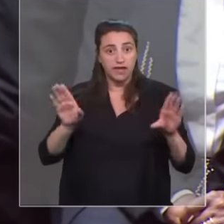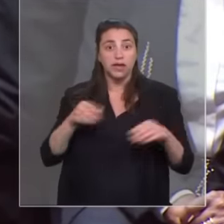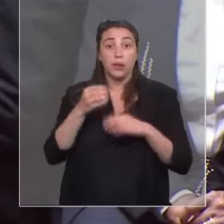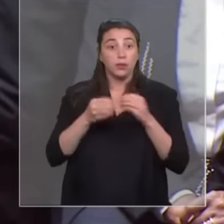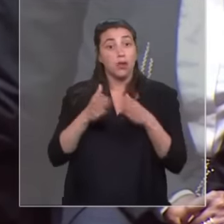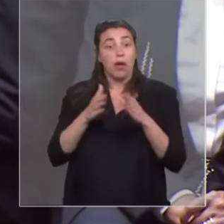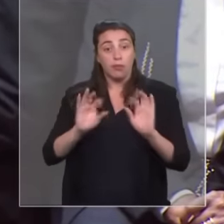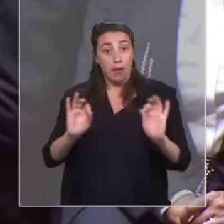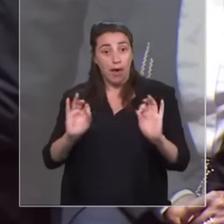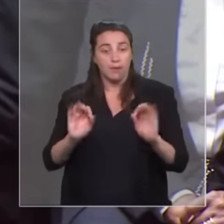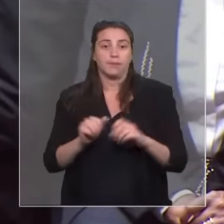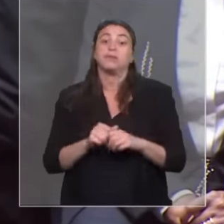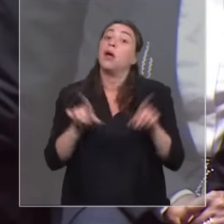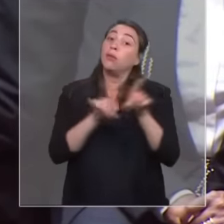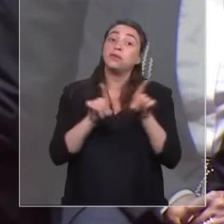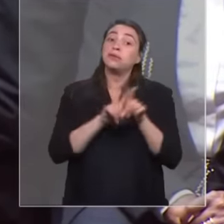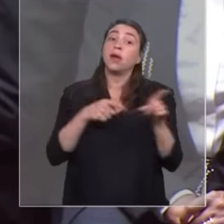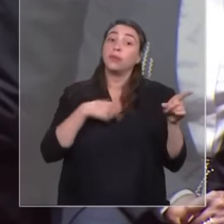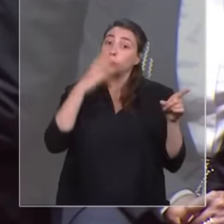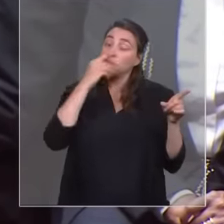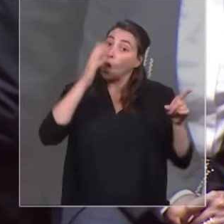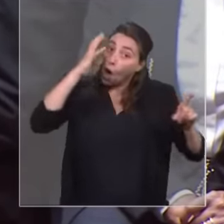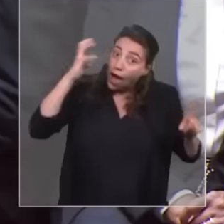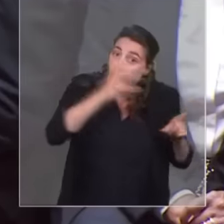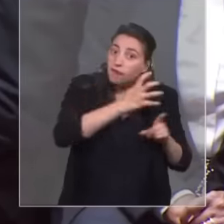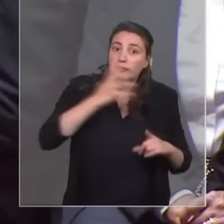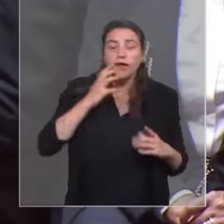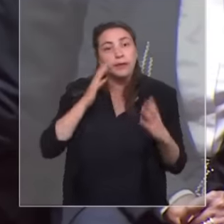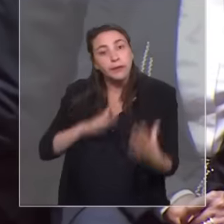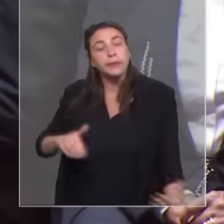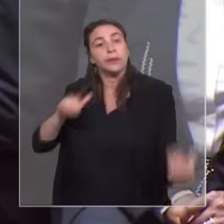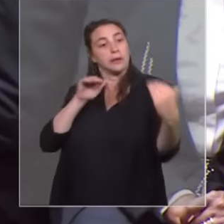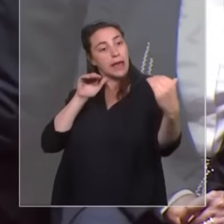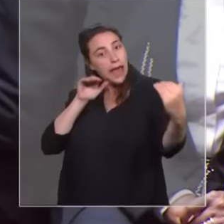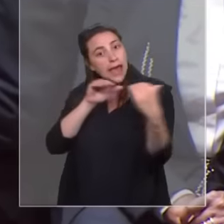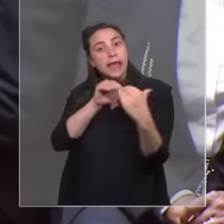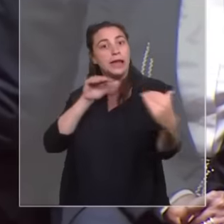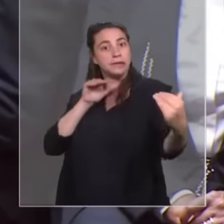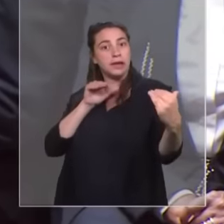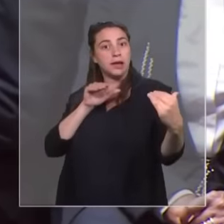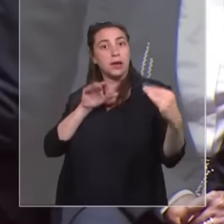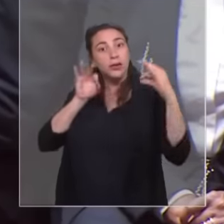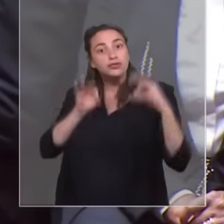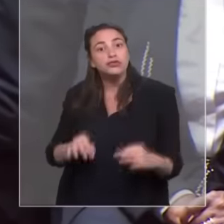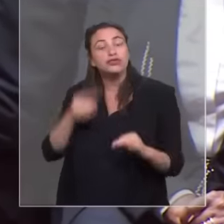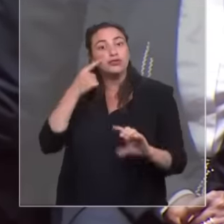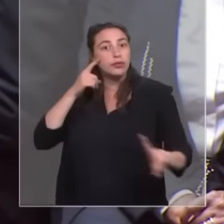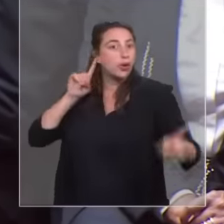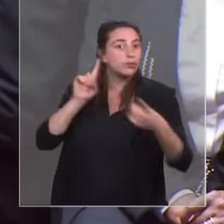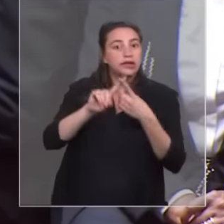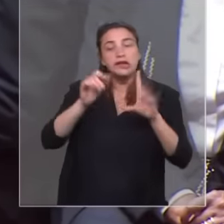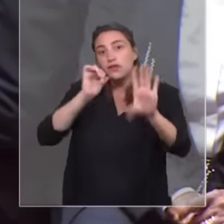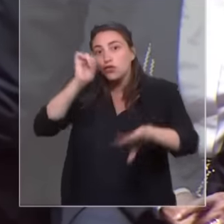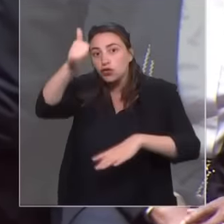sur un pied d'égalité pour traiter avec elle les grands défis de demain, les grands enjeux que sont la faim, le développement,